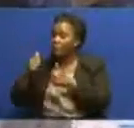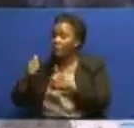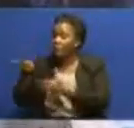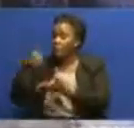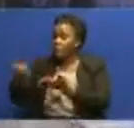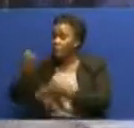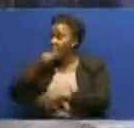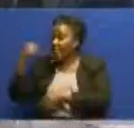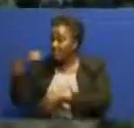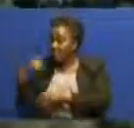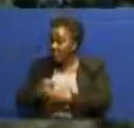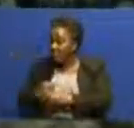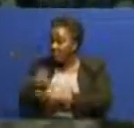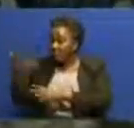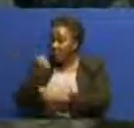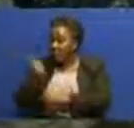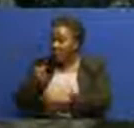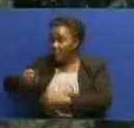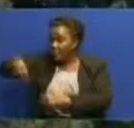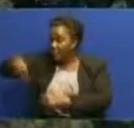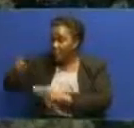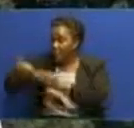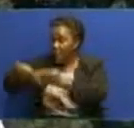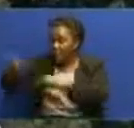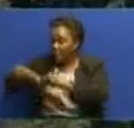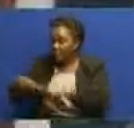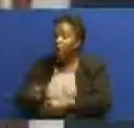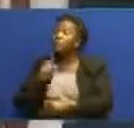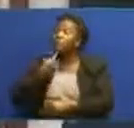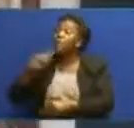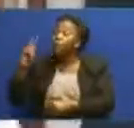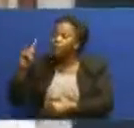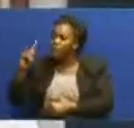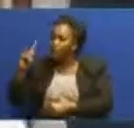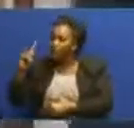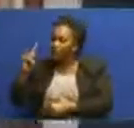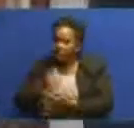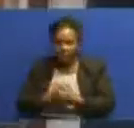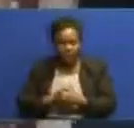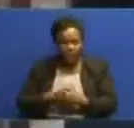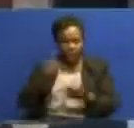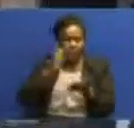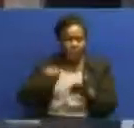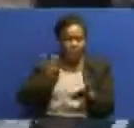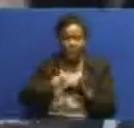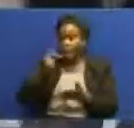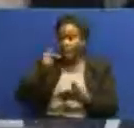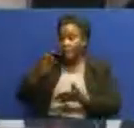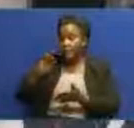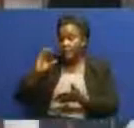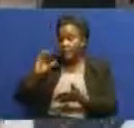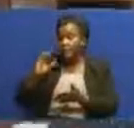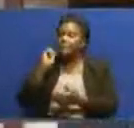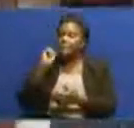ufungashio kwenye vifuko viepesi tumeisha piga marufuko kwa hiyo tutaenda irinu mwakalinga tbc